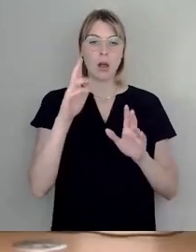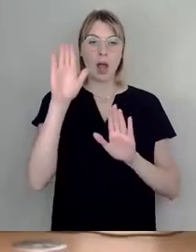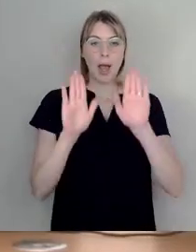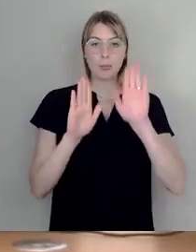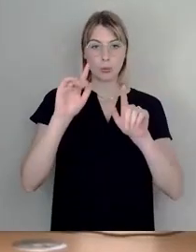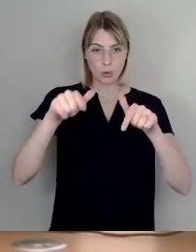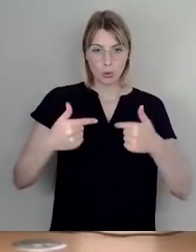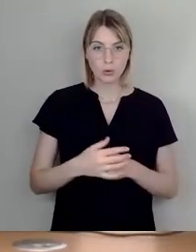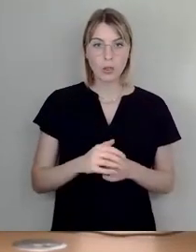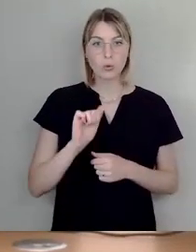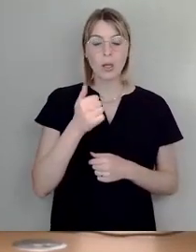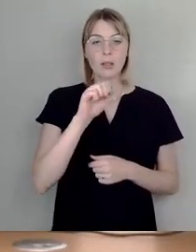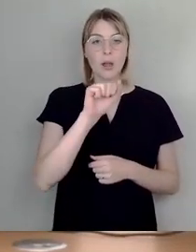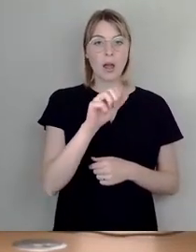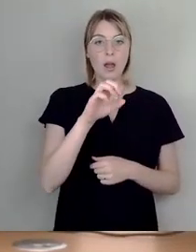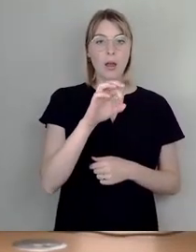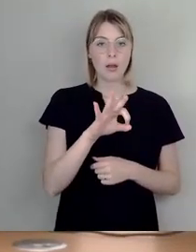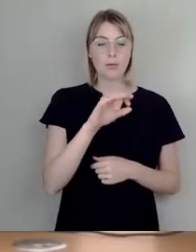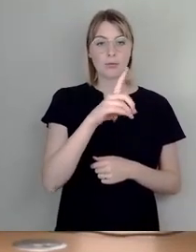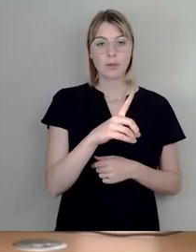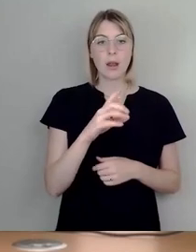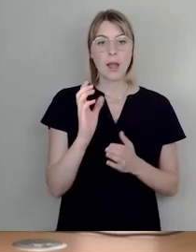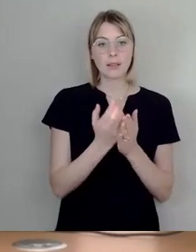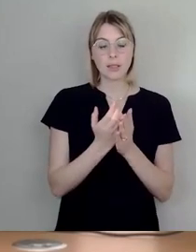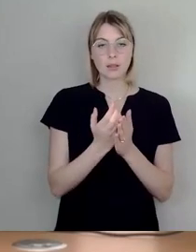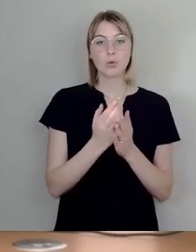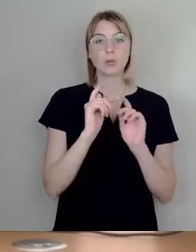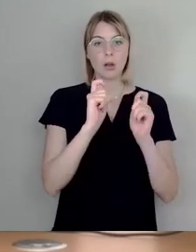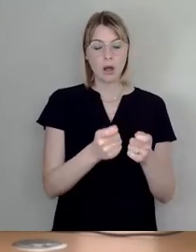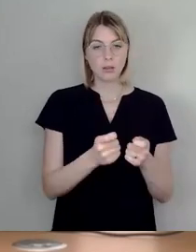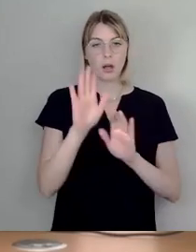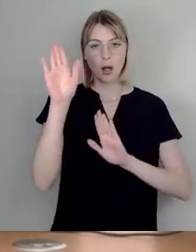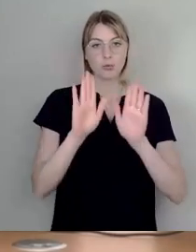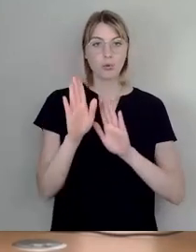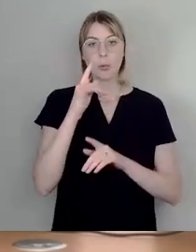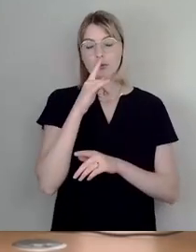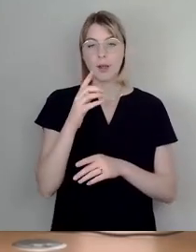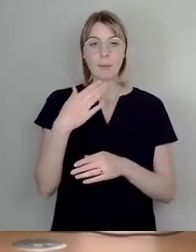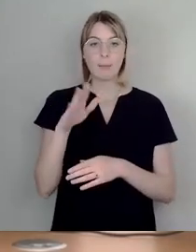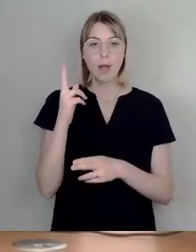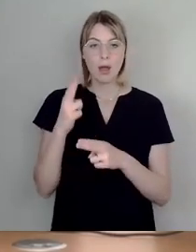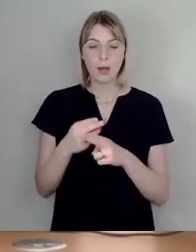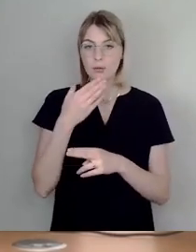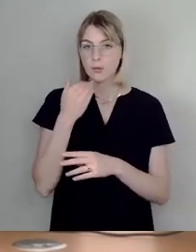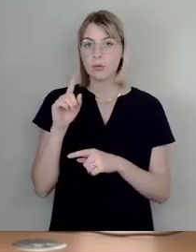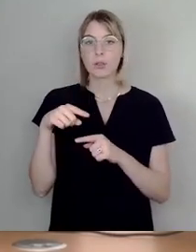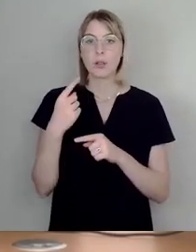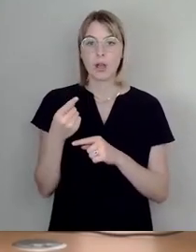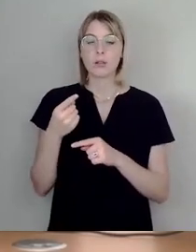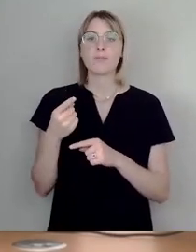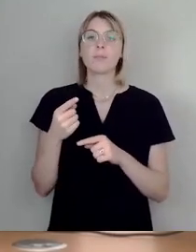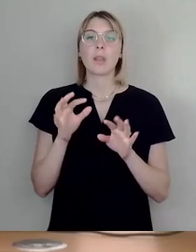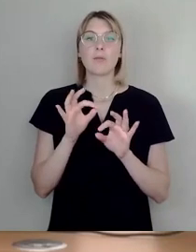AfD-Ersetzungsantrag abstimmen. Wenn da keine Mehrheit findet, dann den fehlerführenden Ausschussbericht und so wie beantragt dann